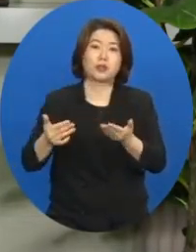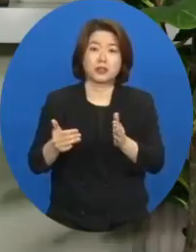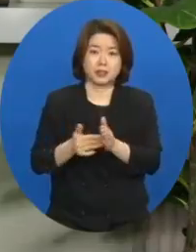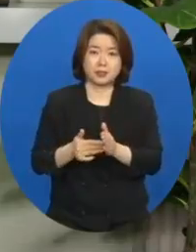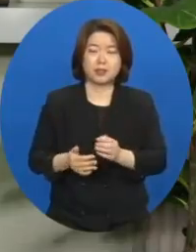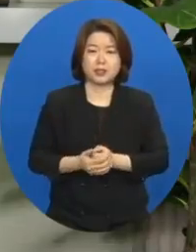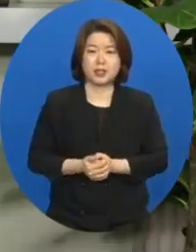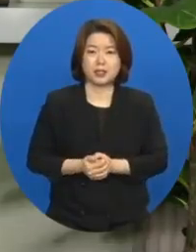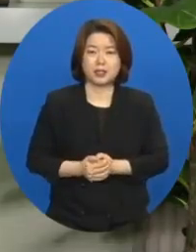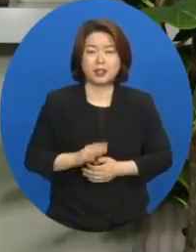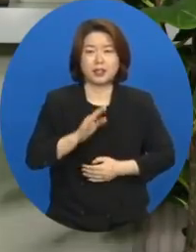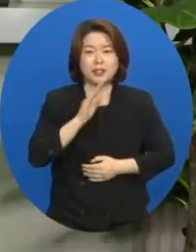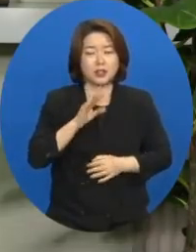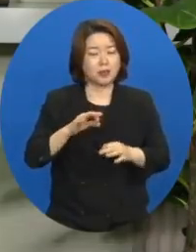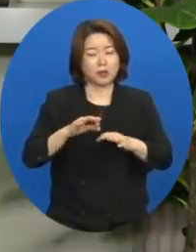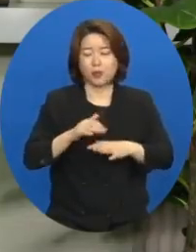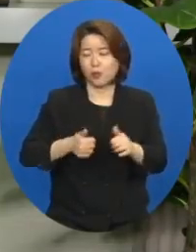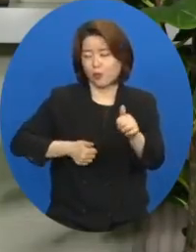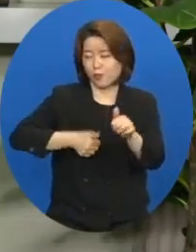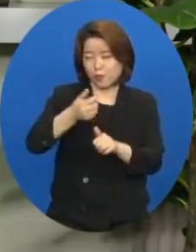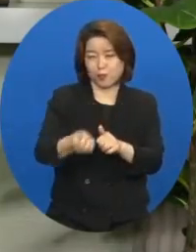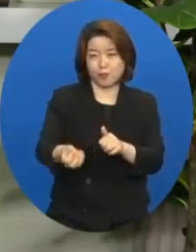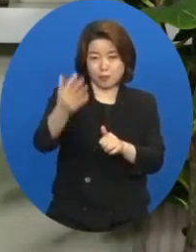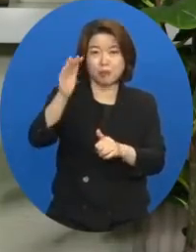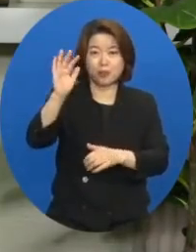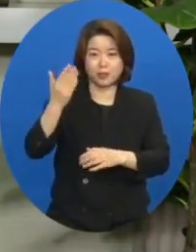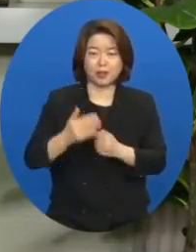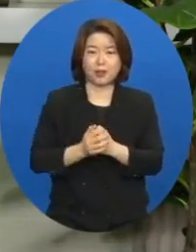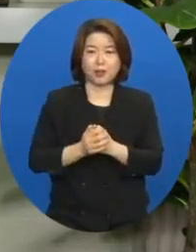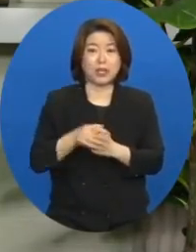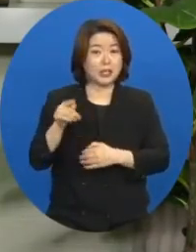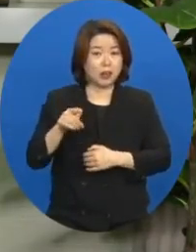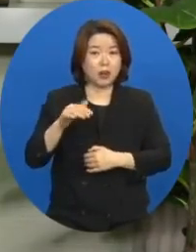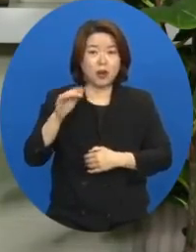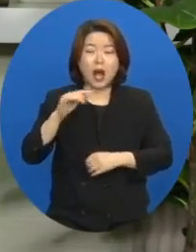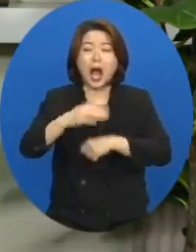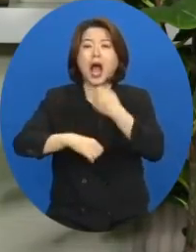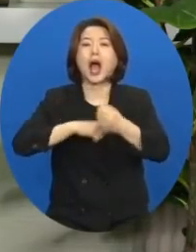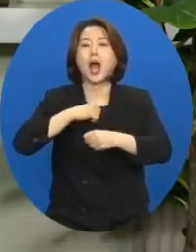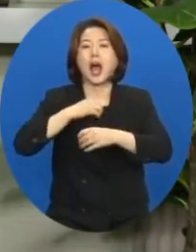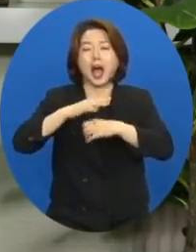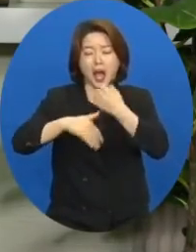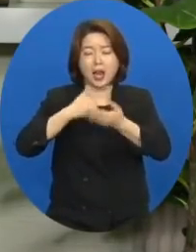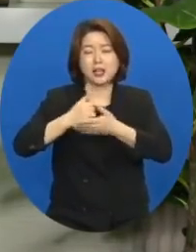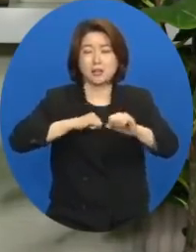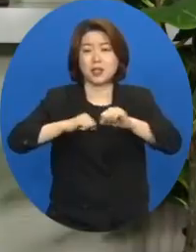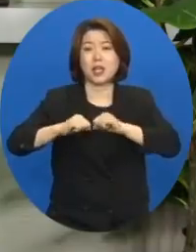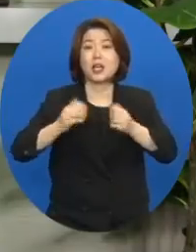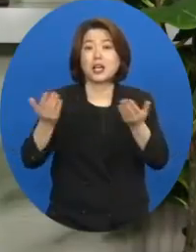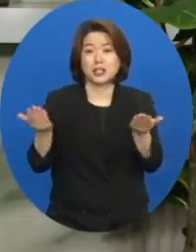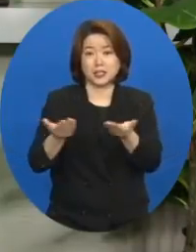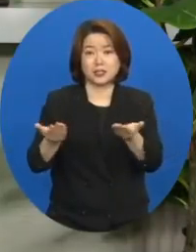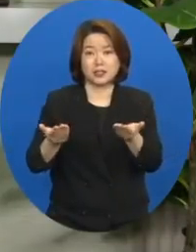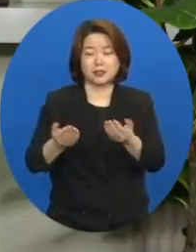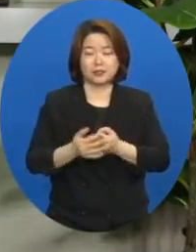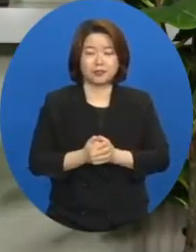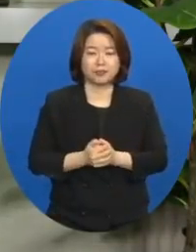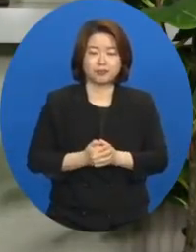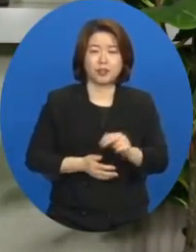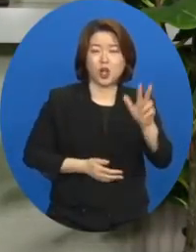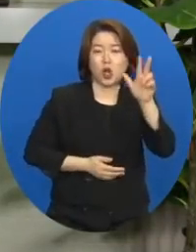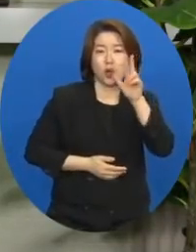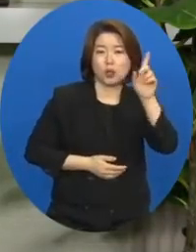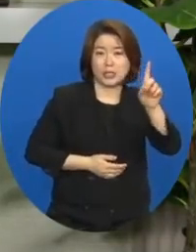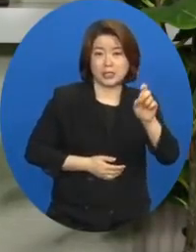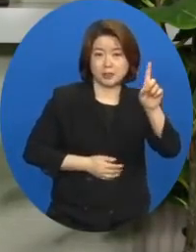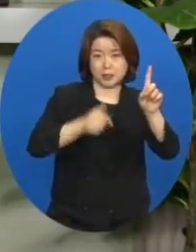정말 놀라운 승리를 거두게 됩니다. 하나님이 하신 일이죠. 이 여호수와 11장은